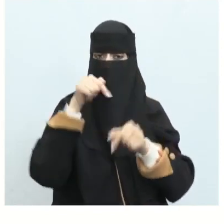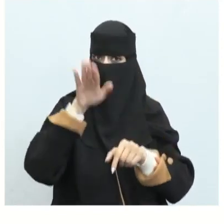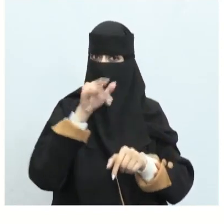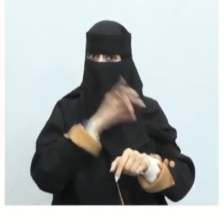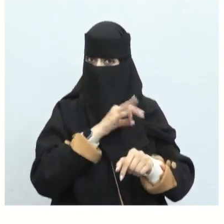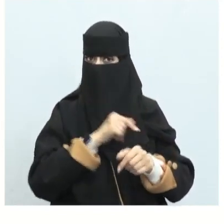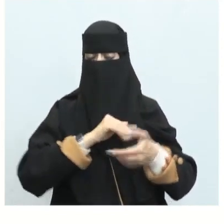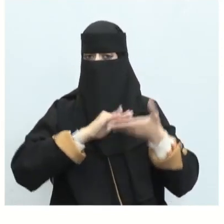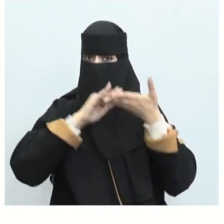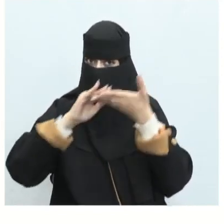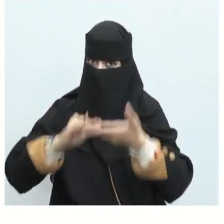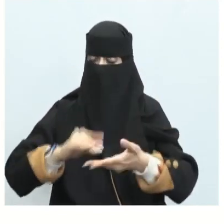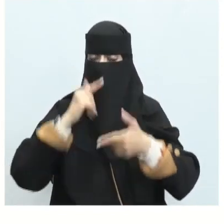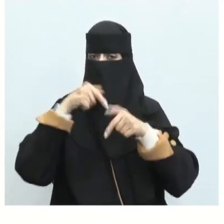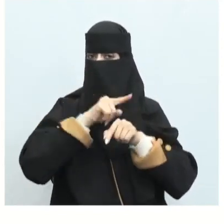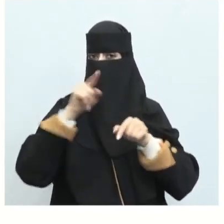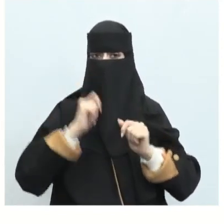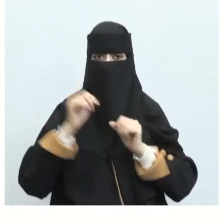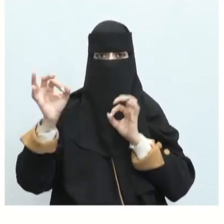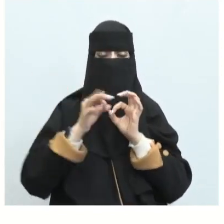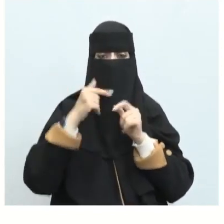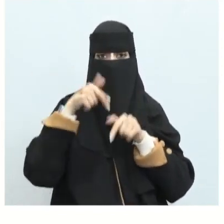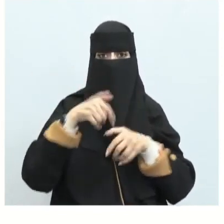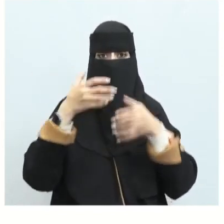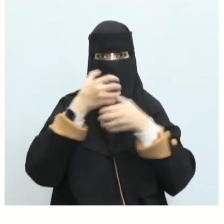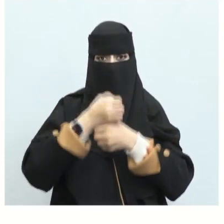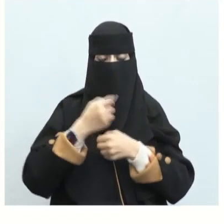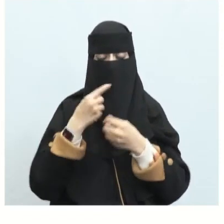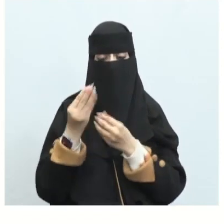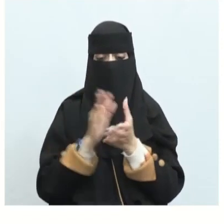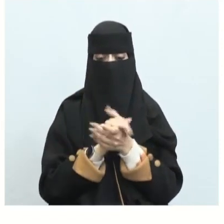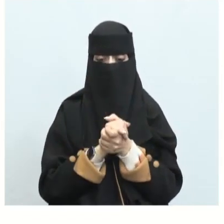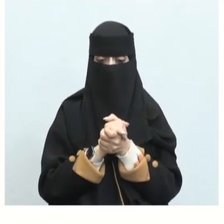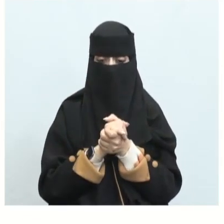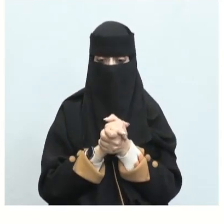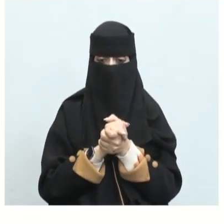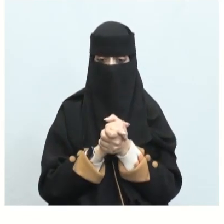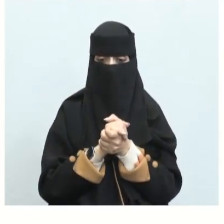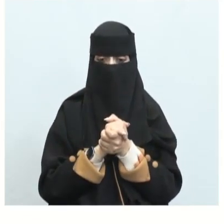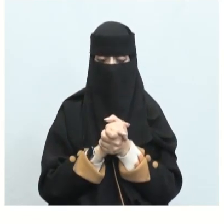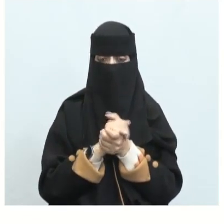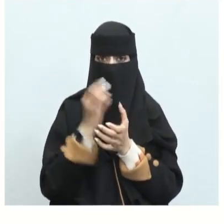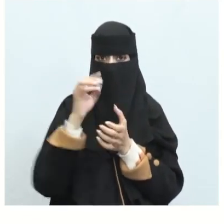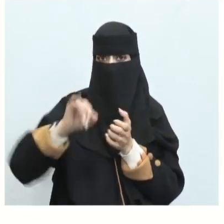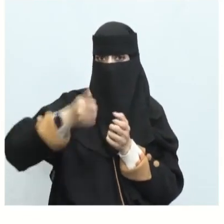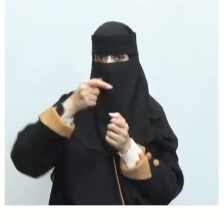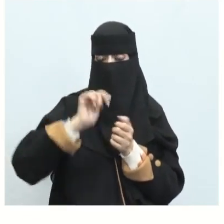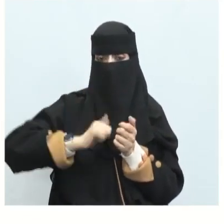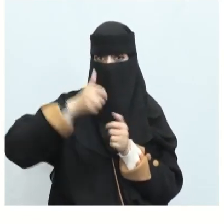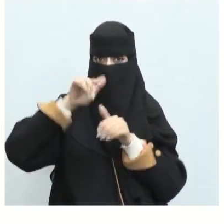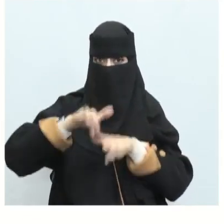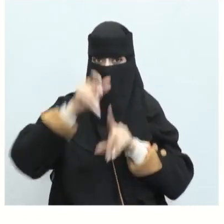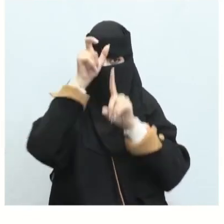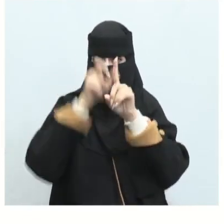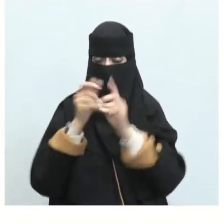وعلوم جودهم من يستطيع أحدا يغزو أو أن يعترض طريقه وأن يأتي إليهم ما القيم التي أوردها الشاعر وجاء